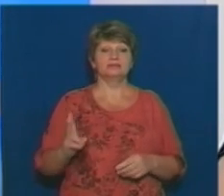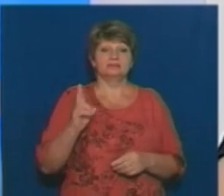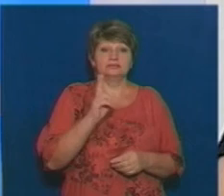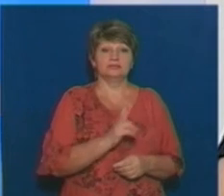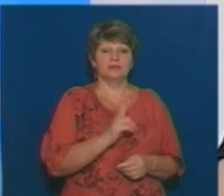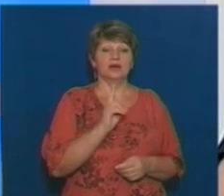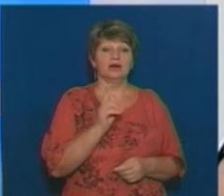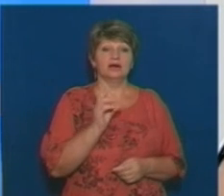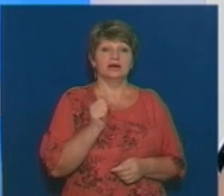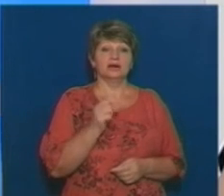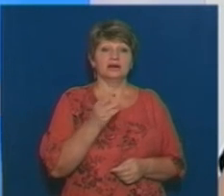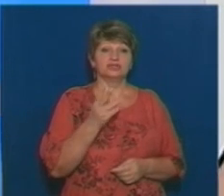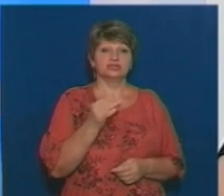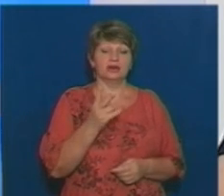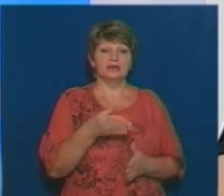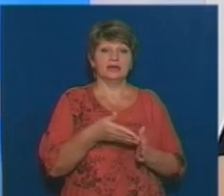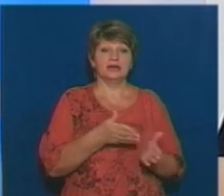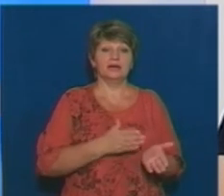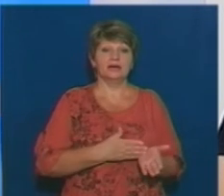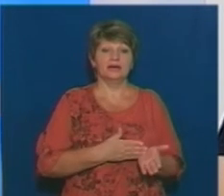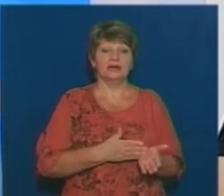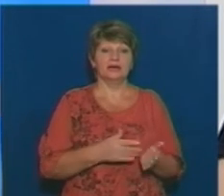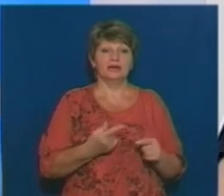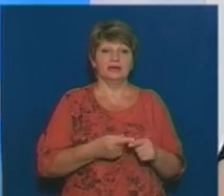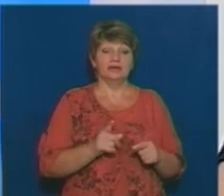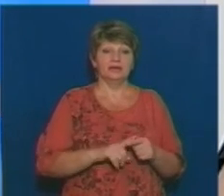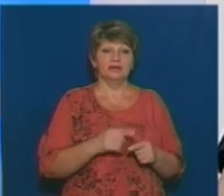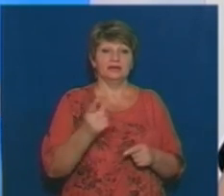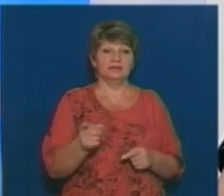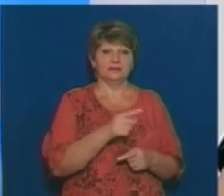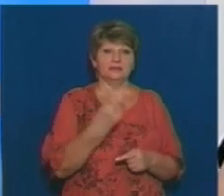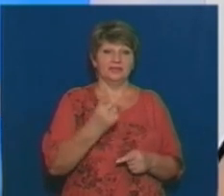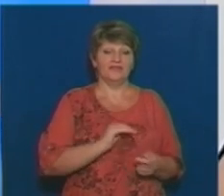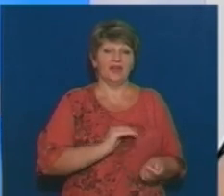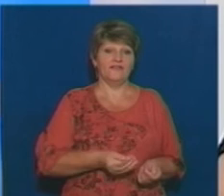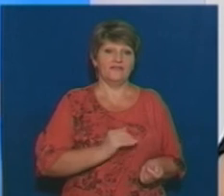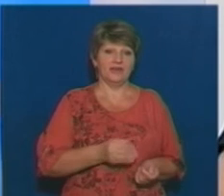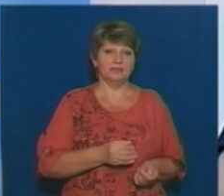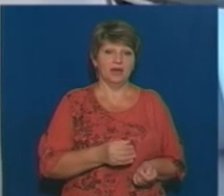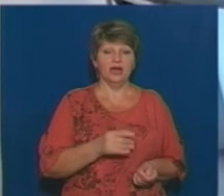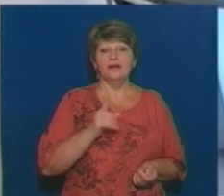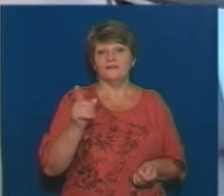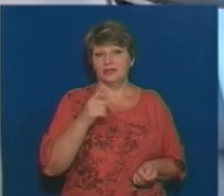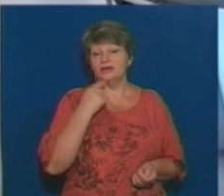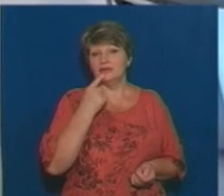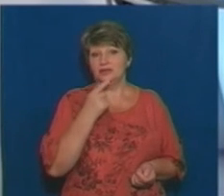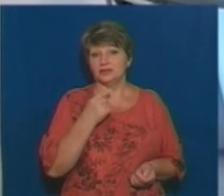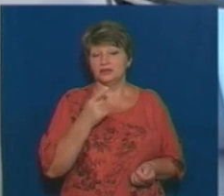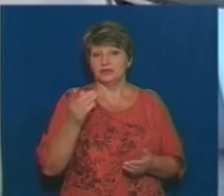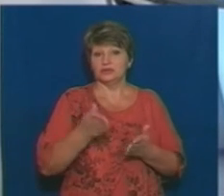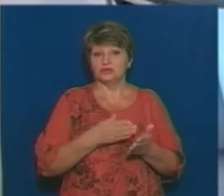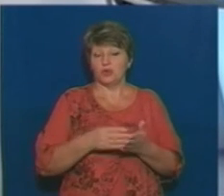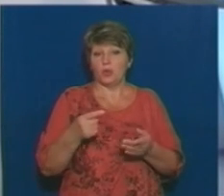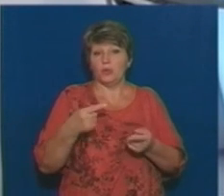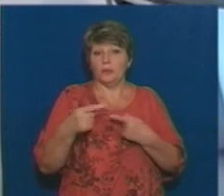каштан і хлібний дім Україна, який, типу, належить родині Тренкіна. Пан Тренкін каже, що він, як ми можемо зрозуміти його